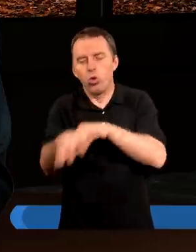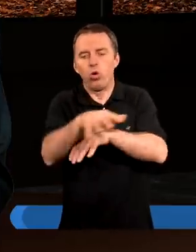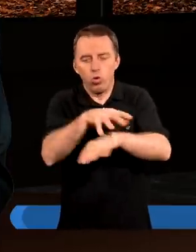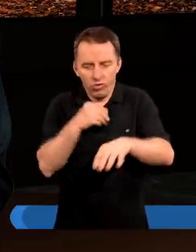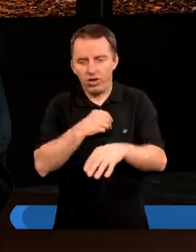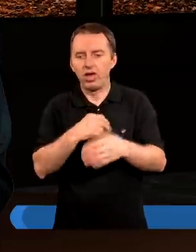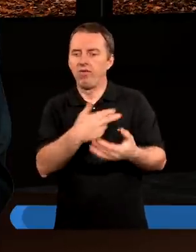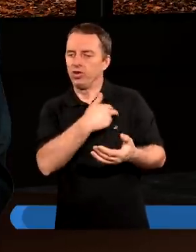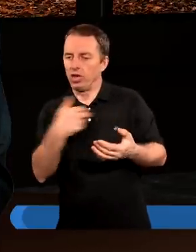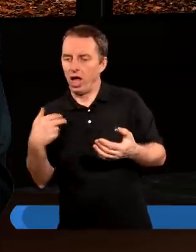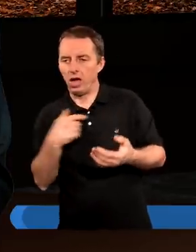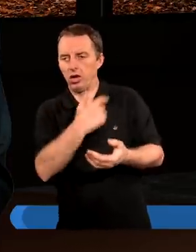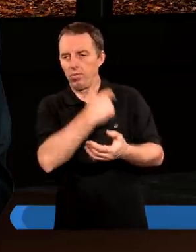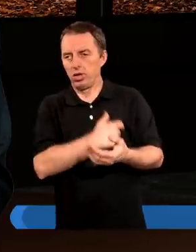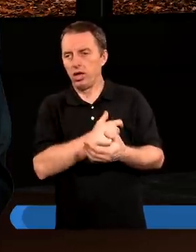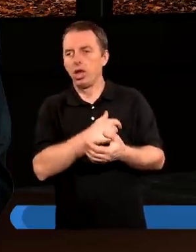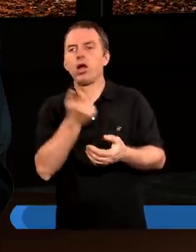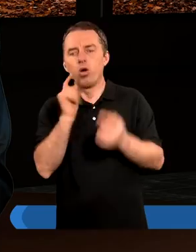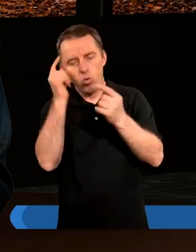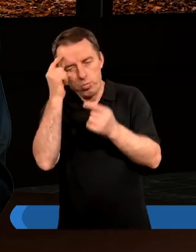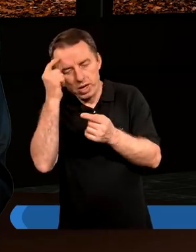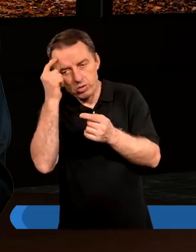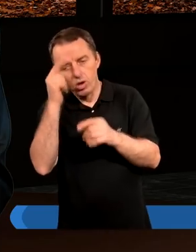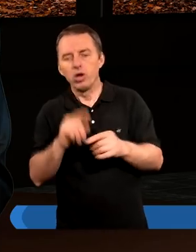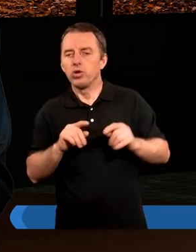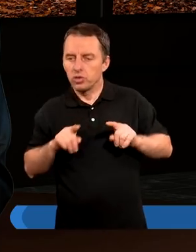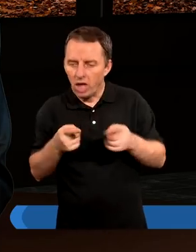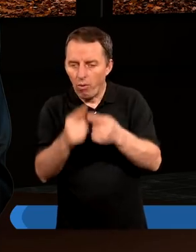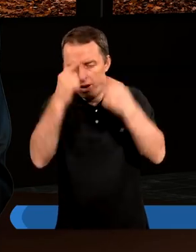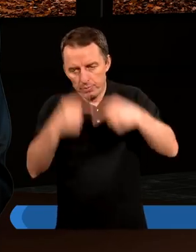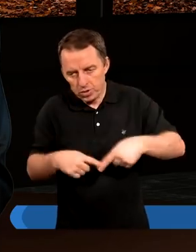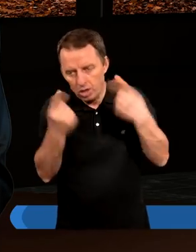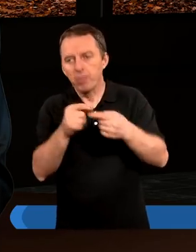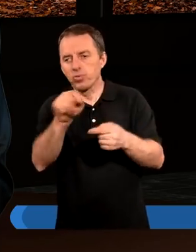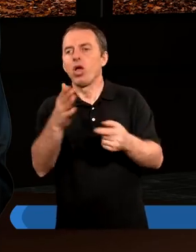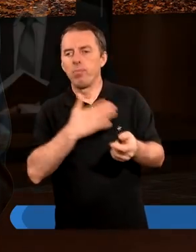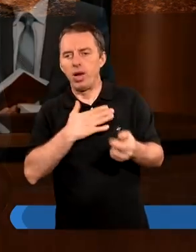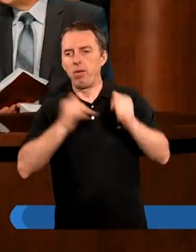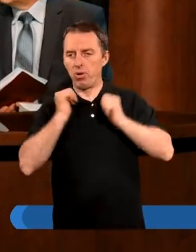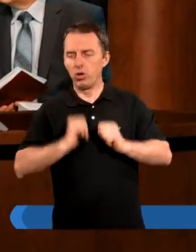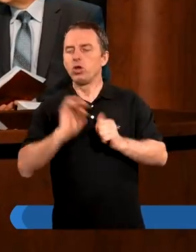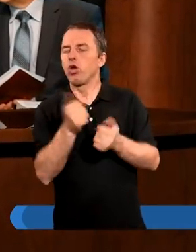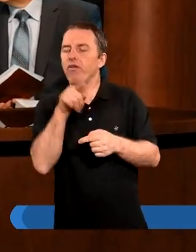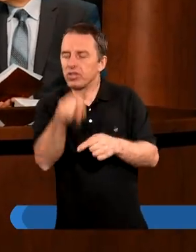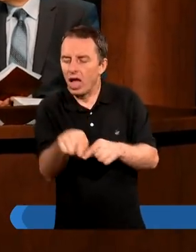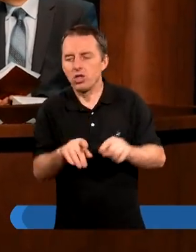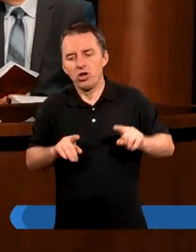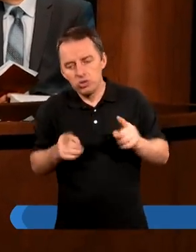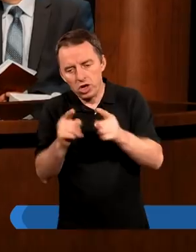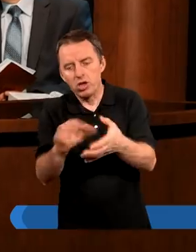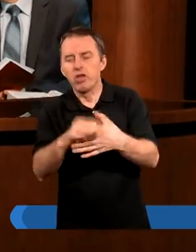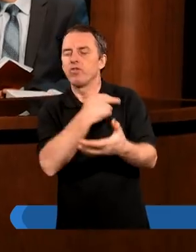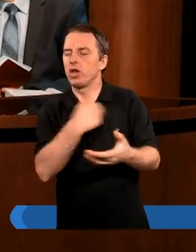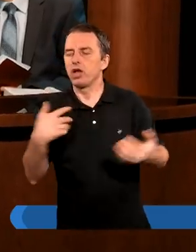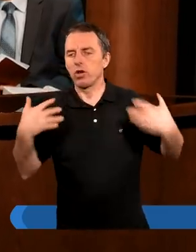do naszego serca i umysłu wlewa to przekonanie, że ten pokój nas... I co wtedy się dzieje w naszym życiu?